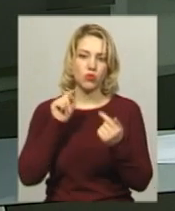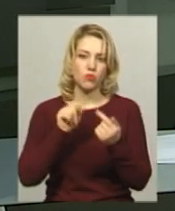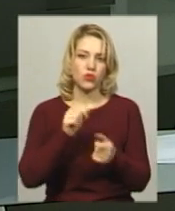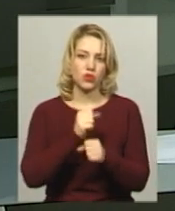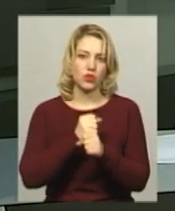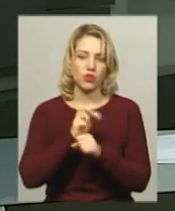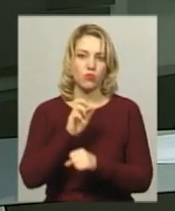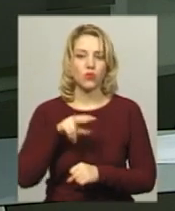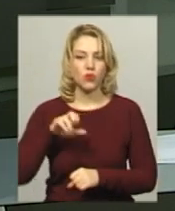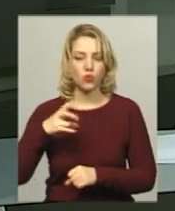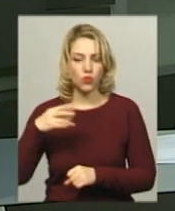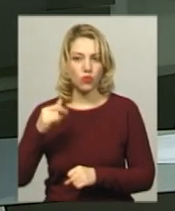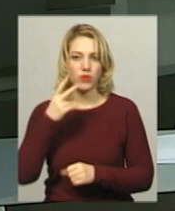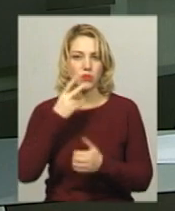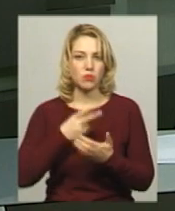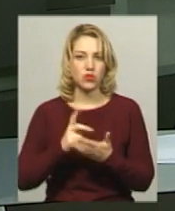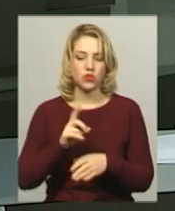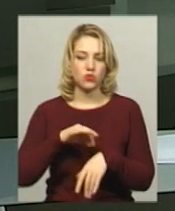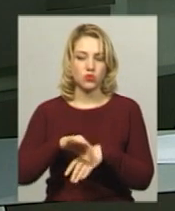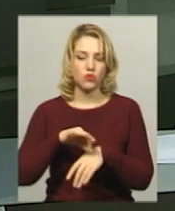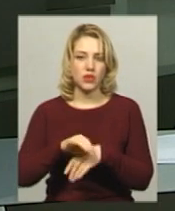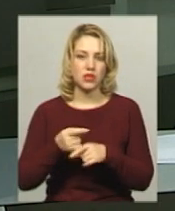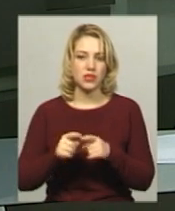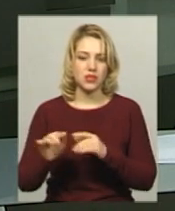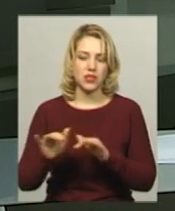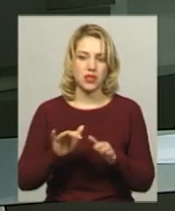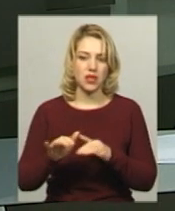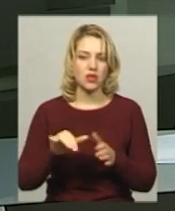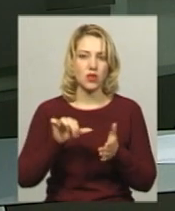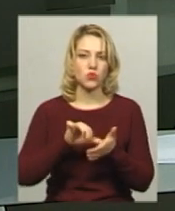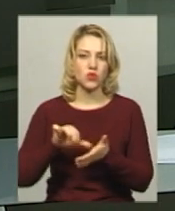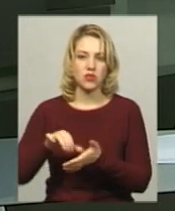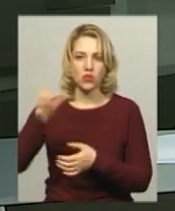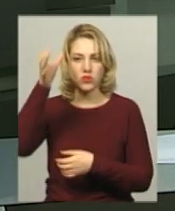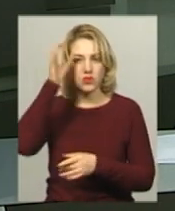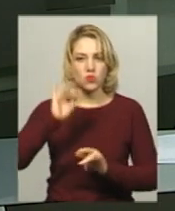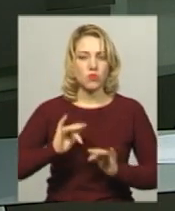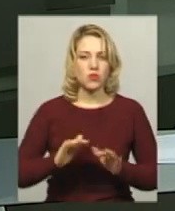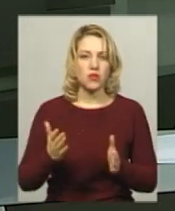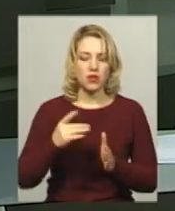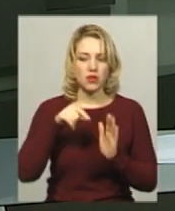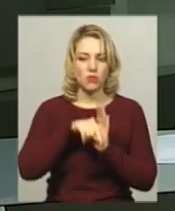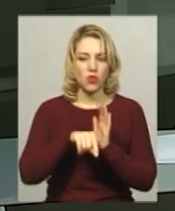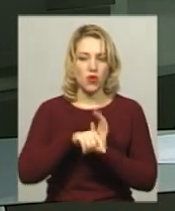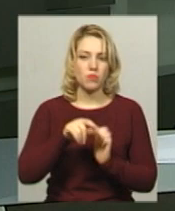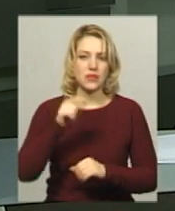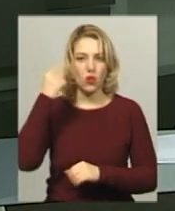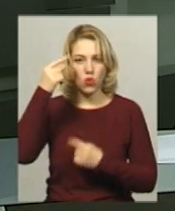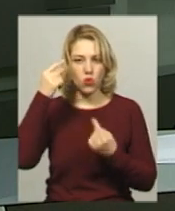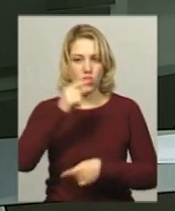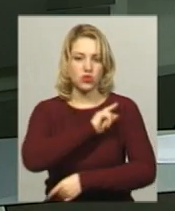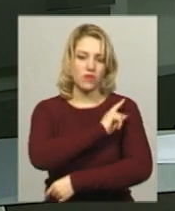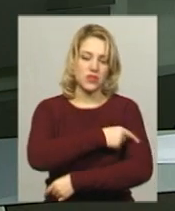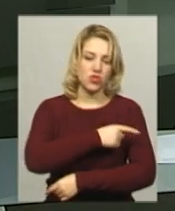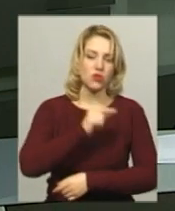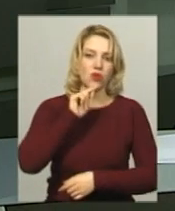булінгу. Він передбачає, що цькування – це діяння учасників освітнього процесу, які полягають у психологічному, фізичному, економічному